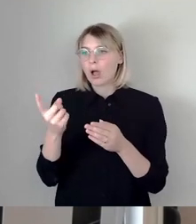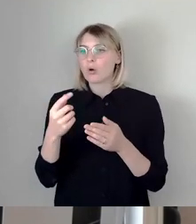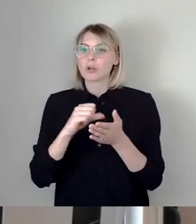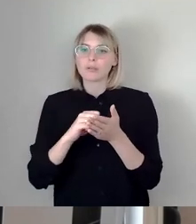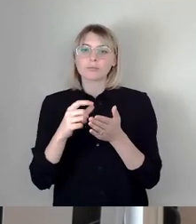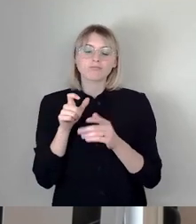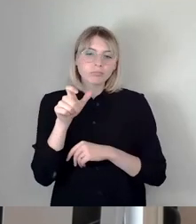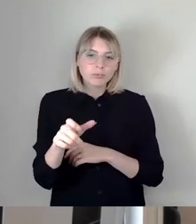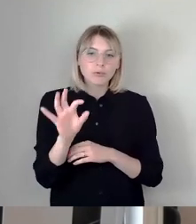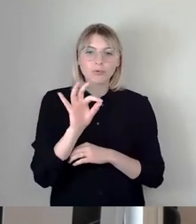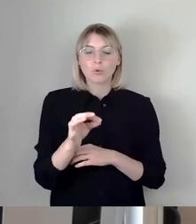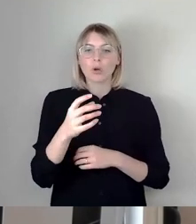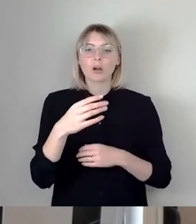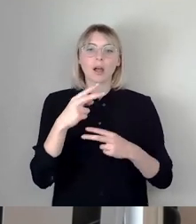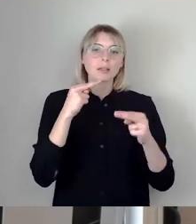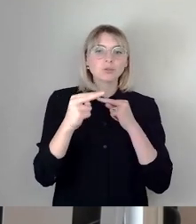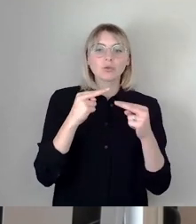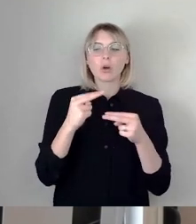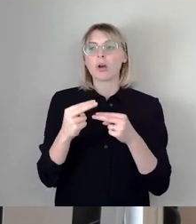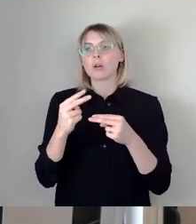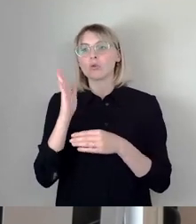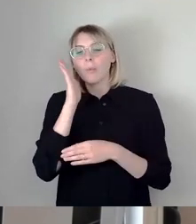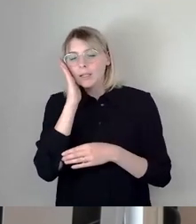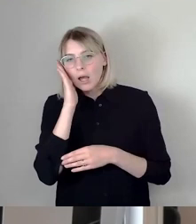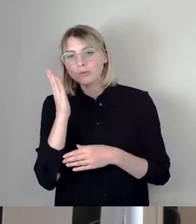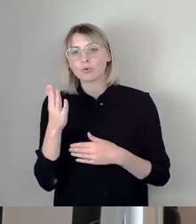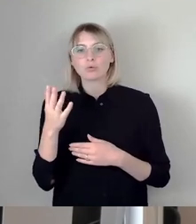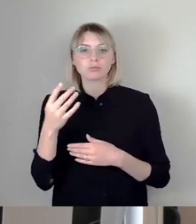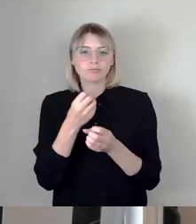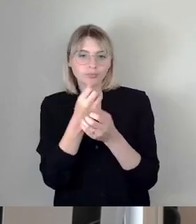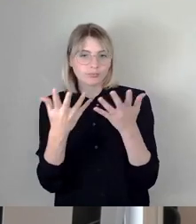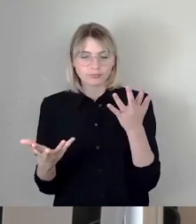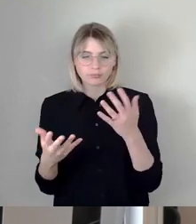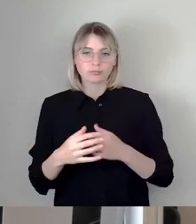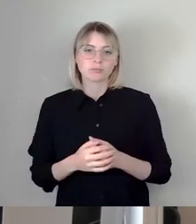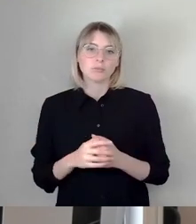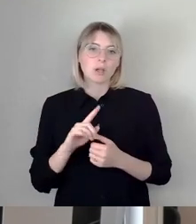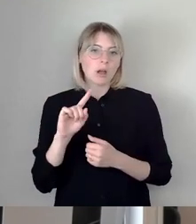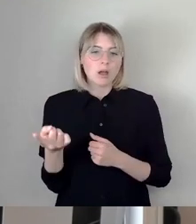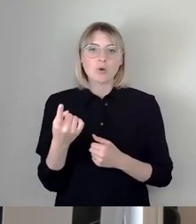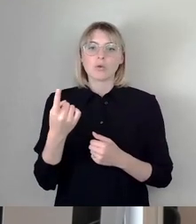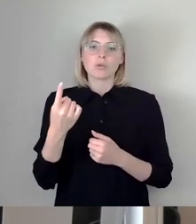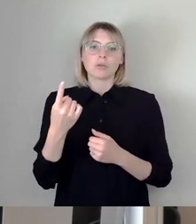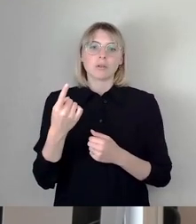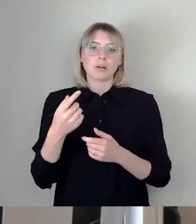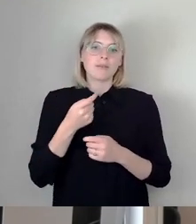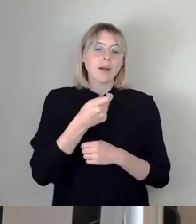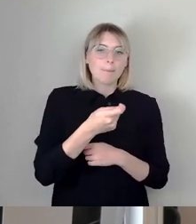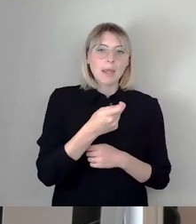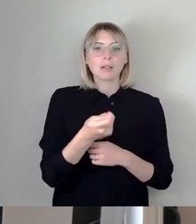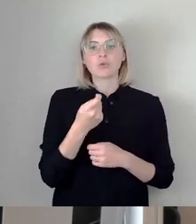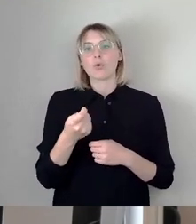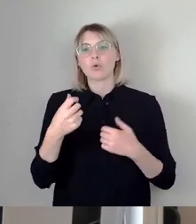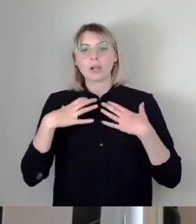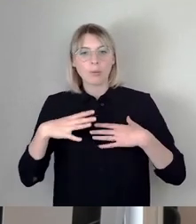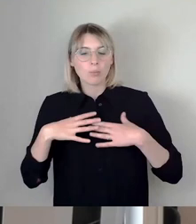und teilweise auch Übernachtungen. Hinzu kommen Einnahmen aus Vermietung, Verpachtung, Konzession, Merchandising, Sponsoren und